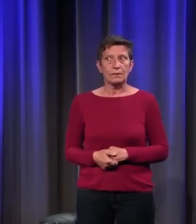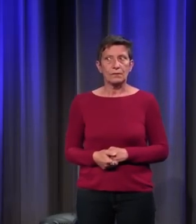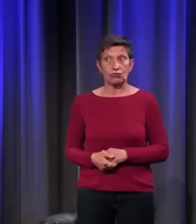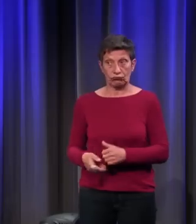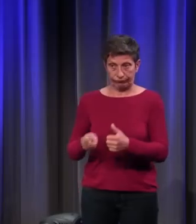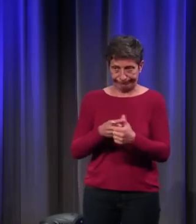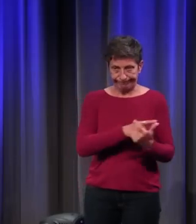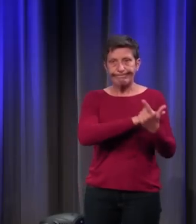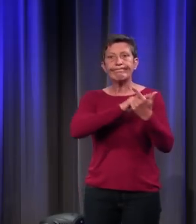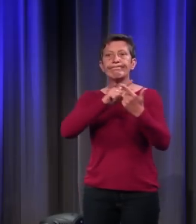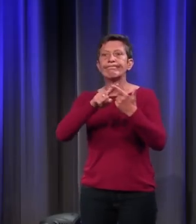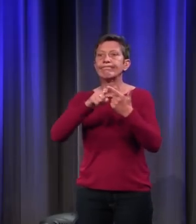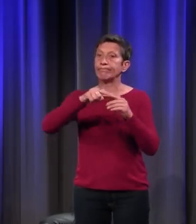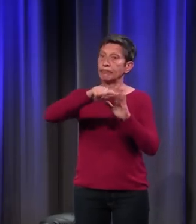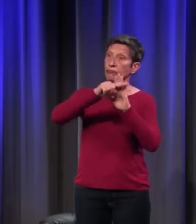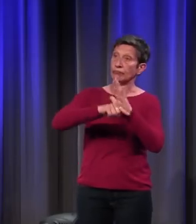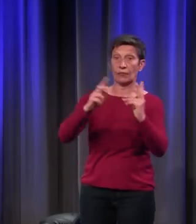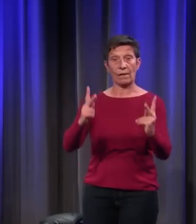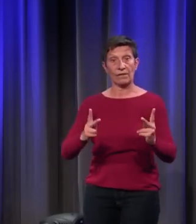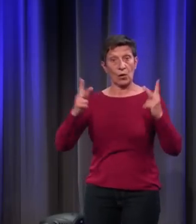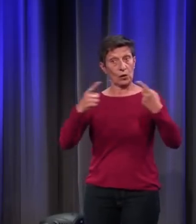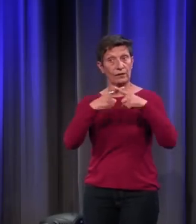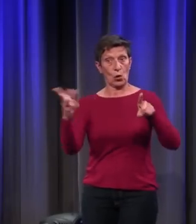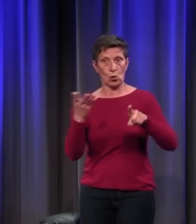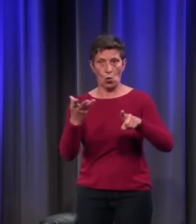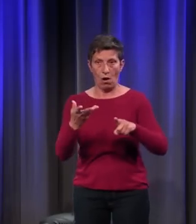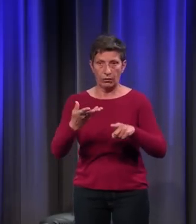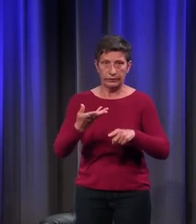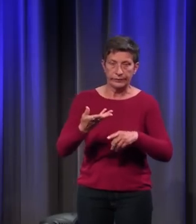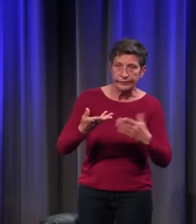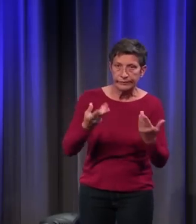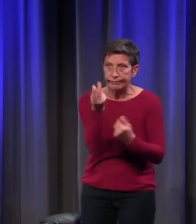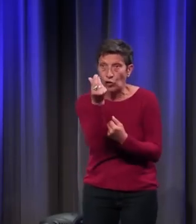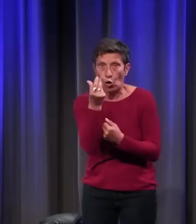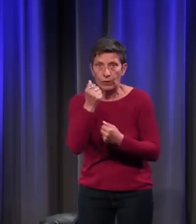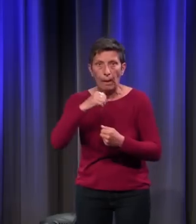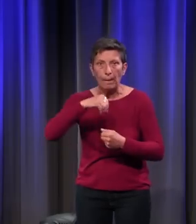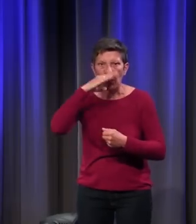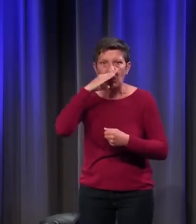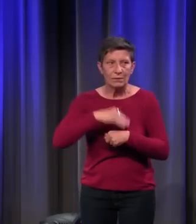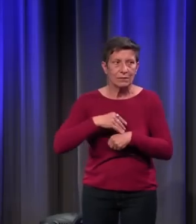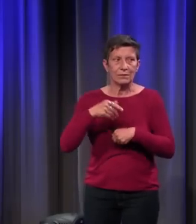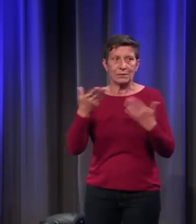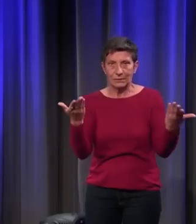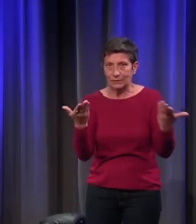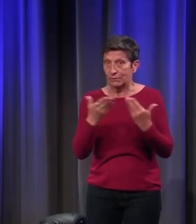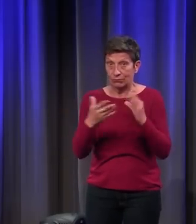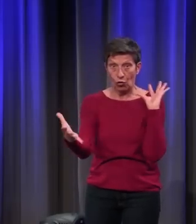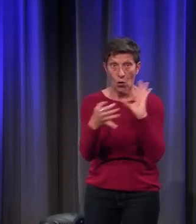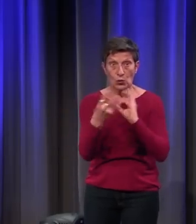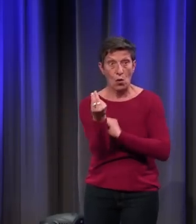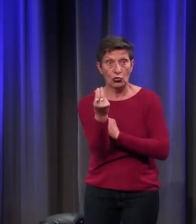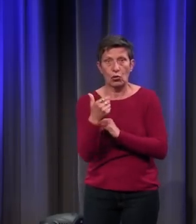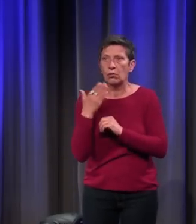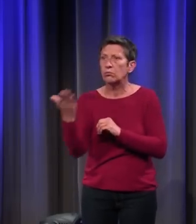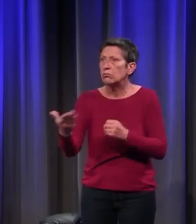Deuxième valeur différente des nôtres, le profit. L'argent. Le rapport à l'argent, il